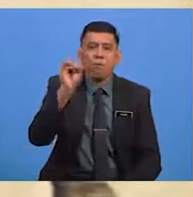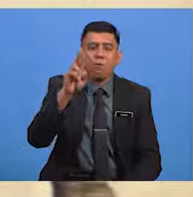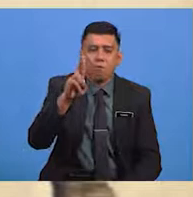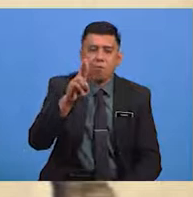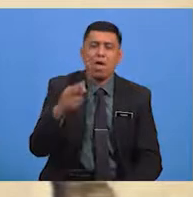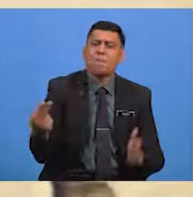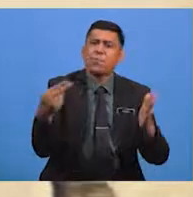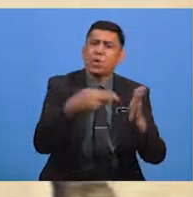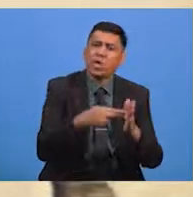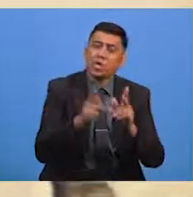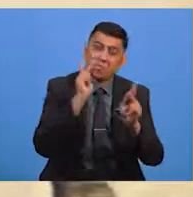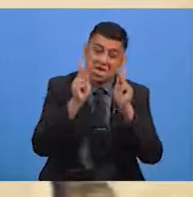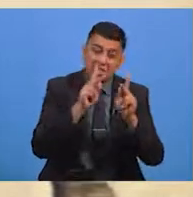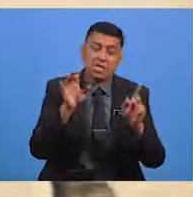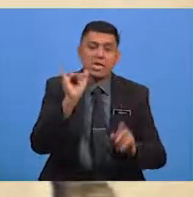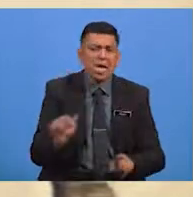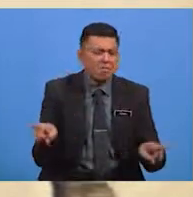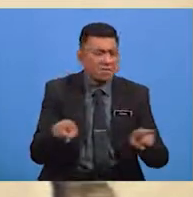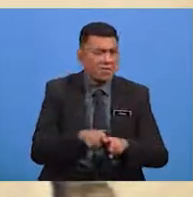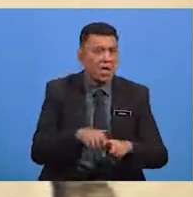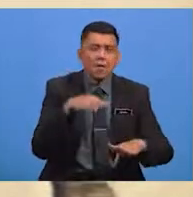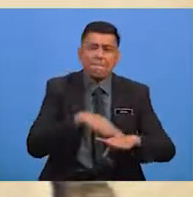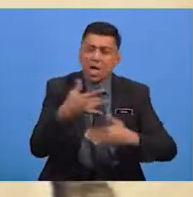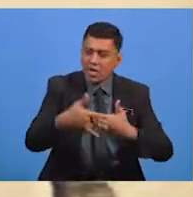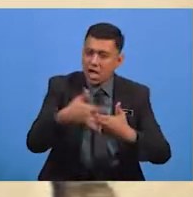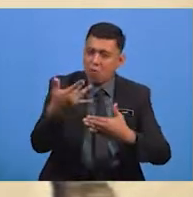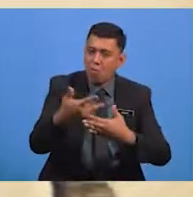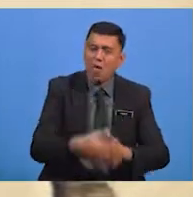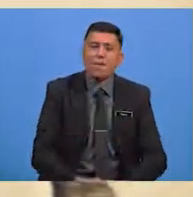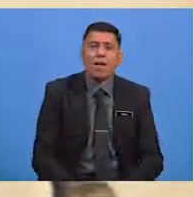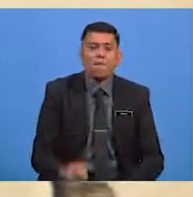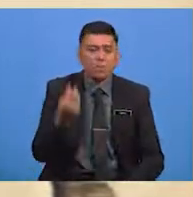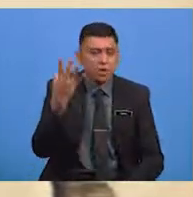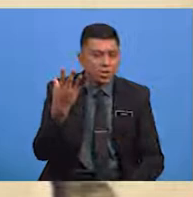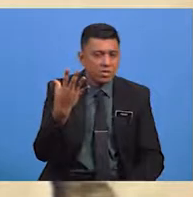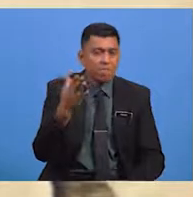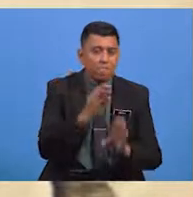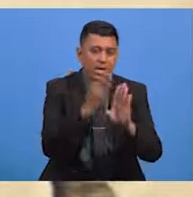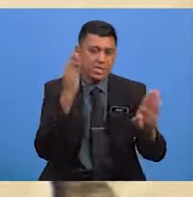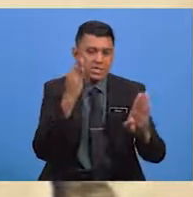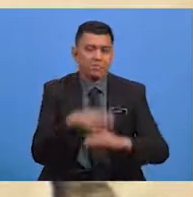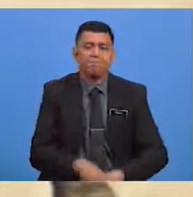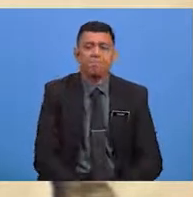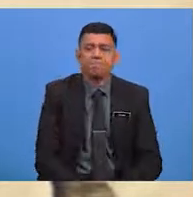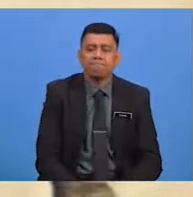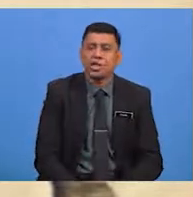Pengulangan Kata Yang Sama Pada Awal Beberapa Baris